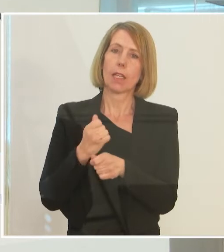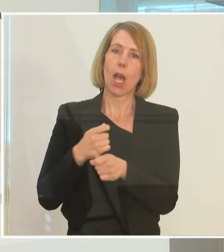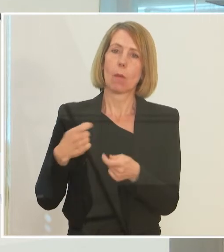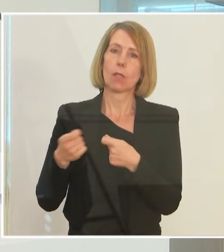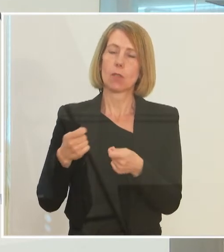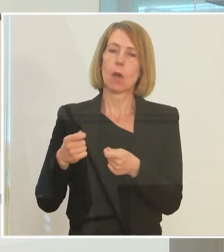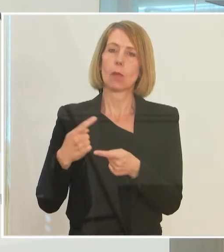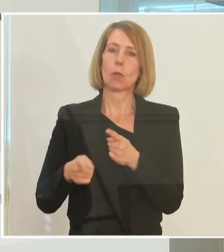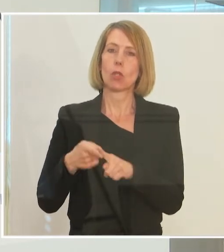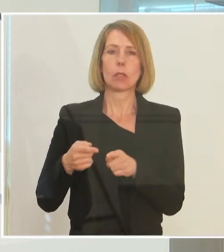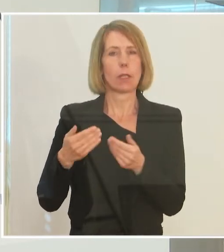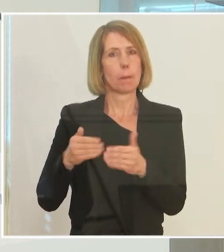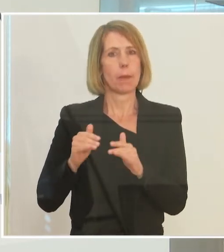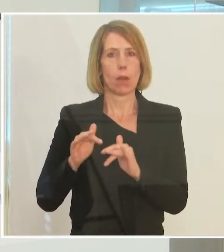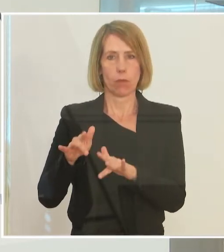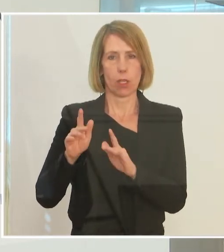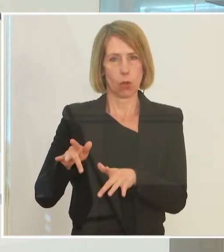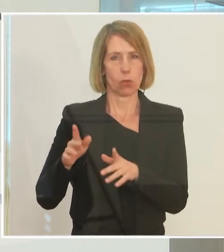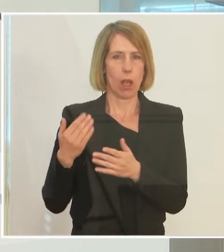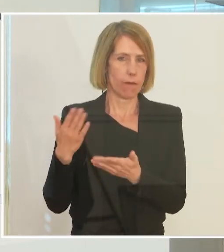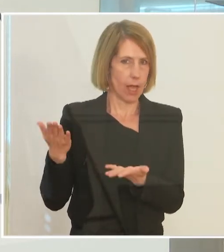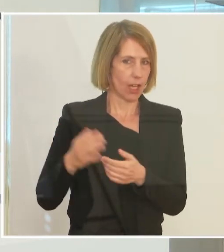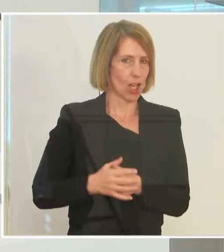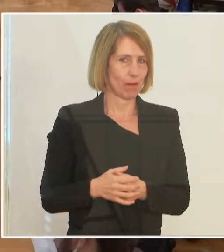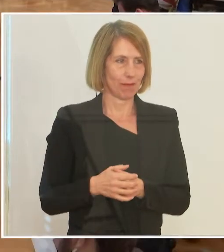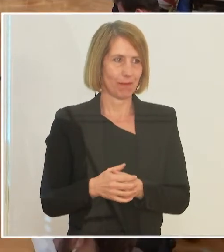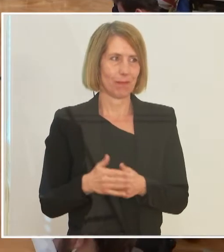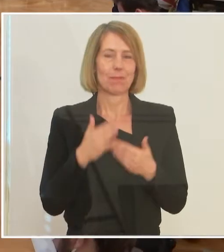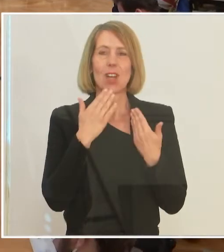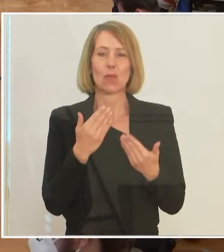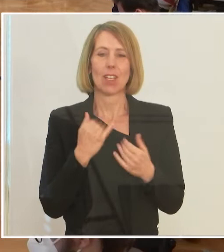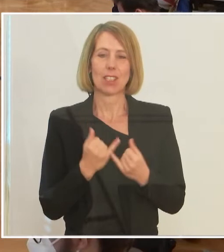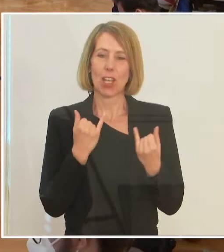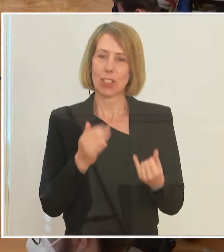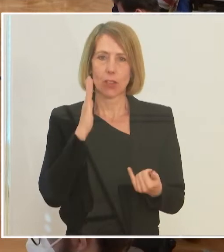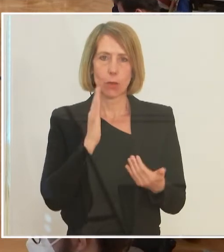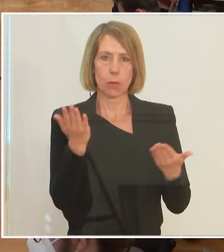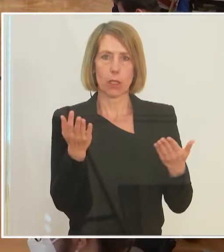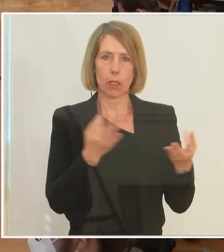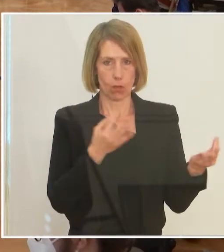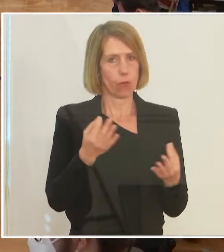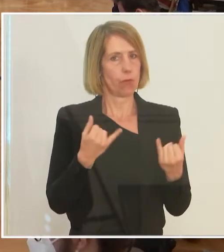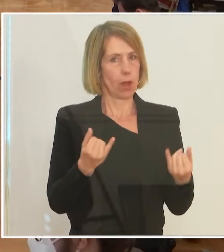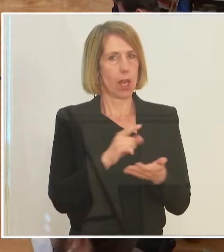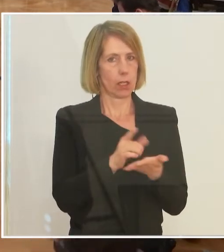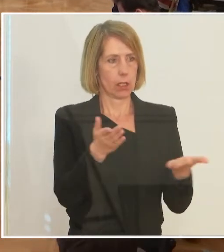eine größere Wirkung erzielen können. Vielen Dank. Ich darf Sie nun einladen, Fragen zu stellen.